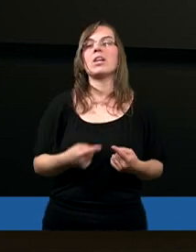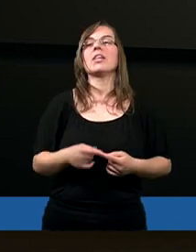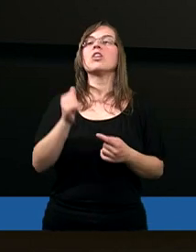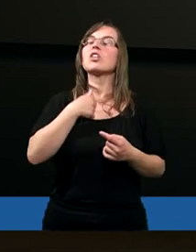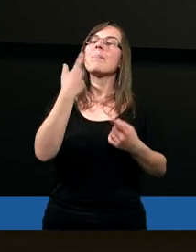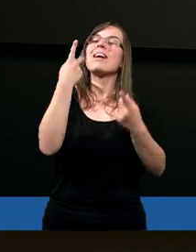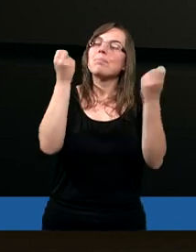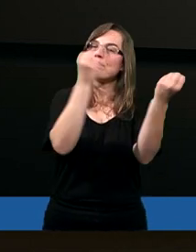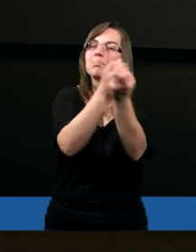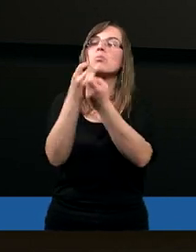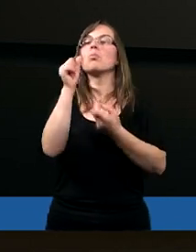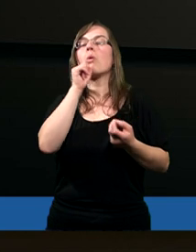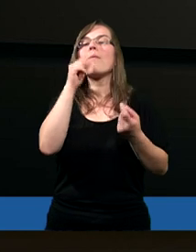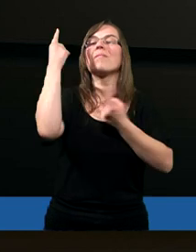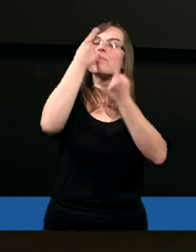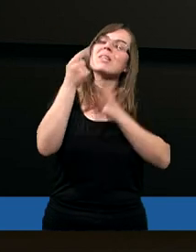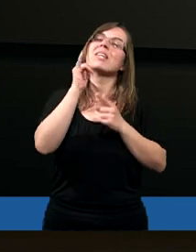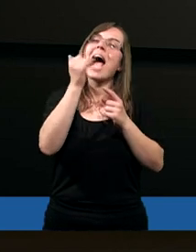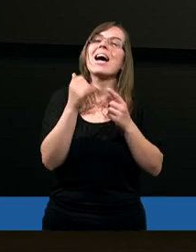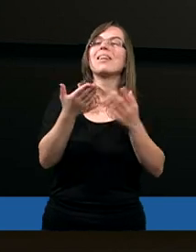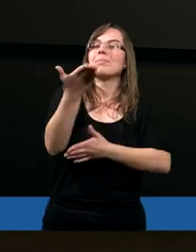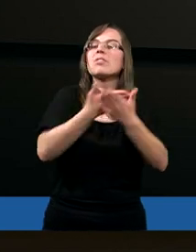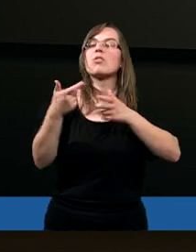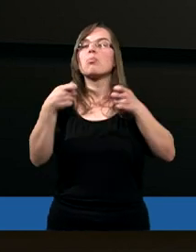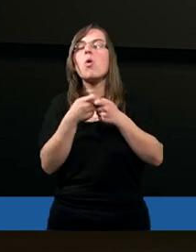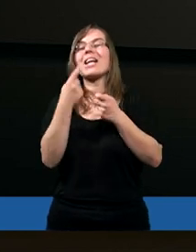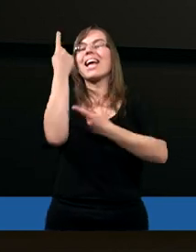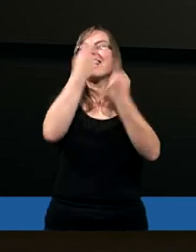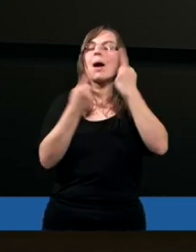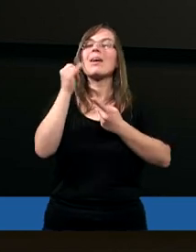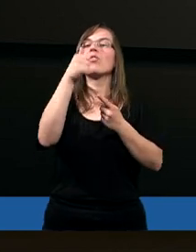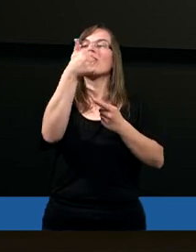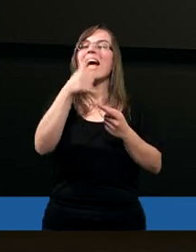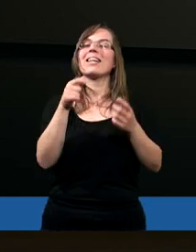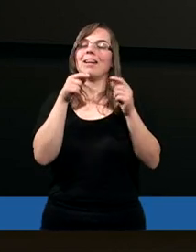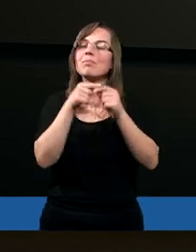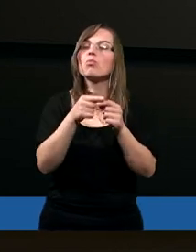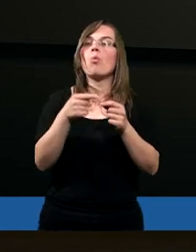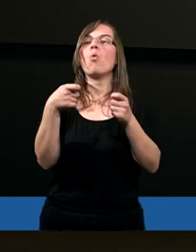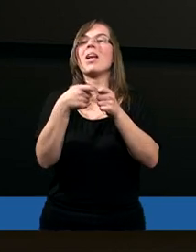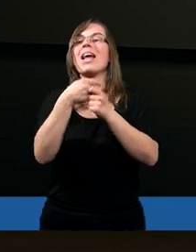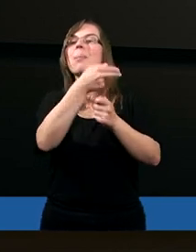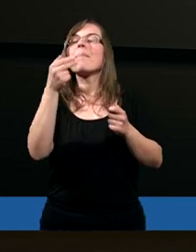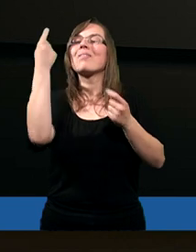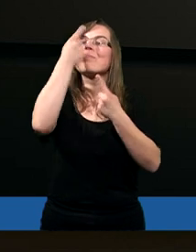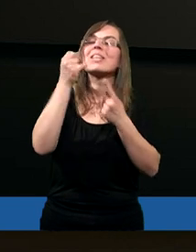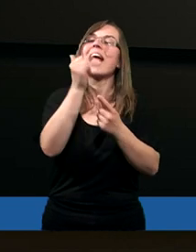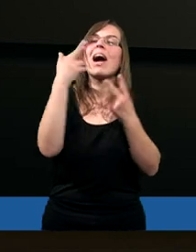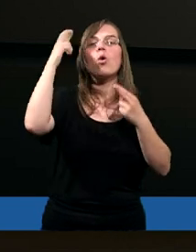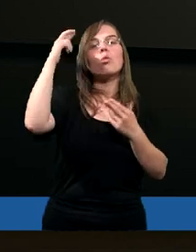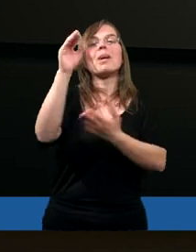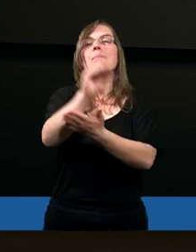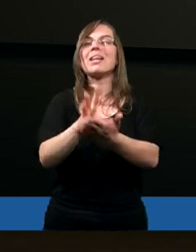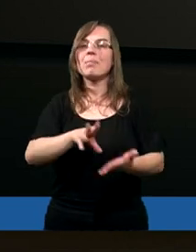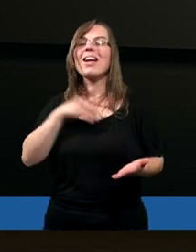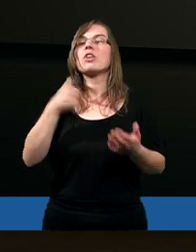są pewne zasady interpretacji Pisma Świętego, tak, które musimy je wyraźnie się trzymać, które samo Pismo Święte samo siebie